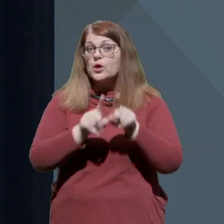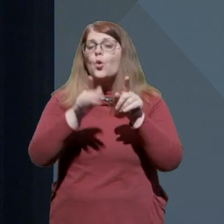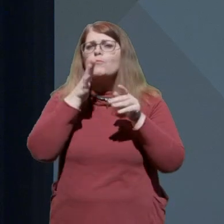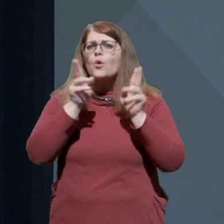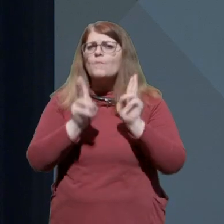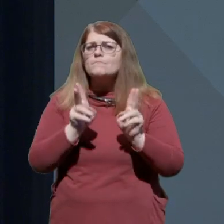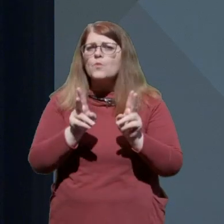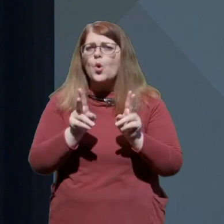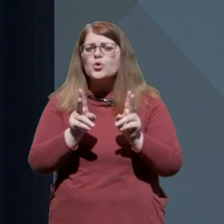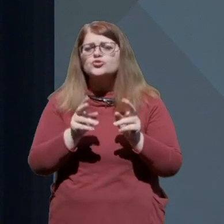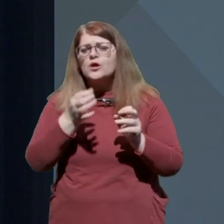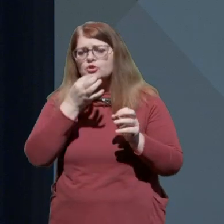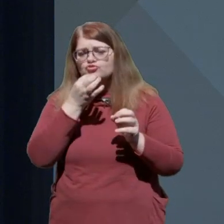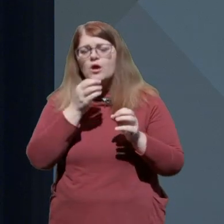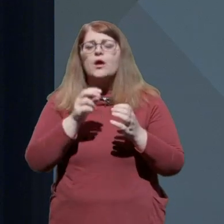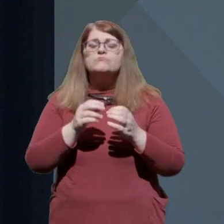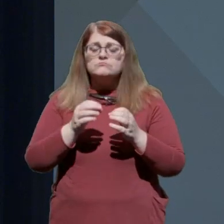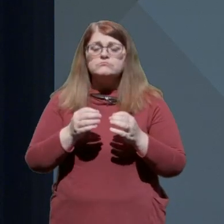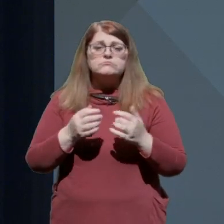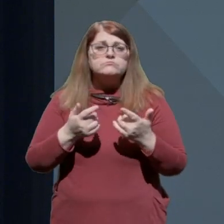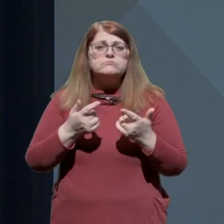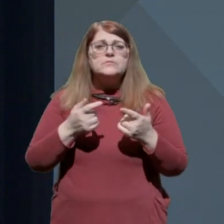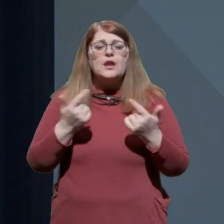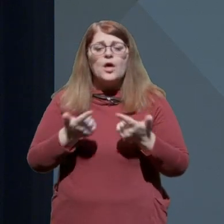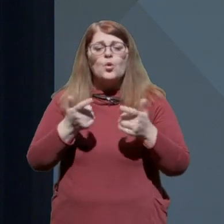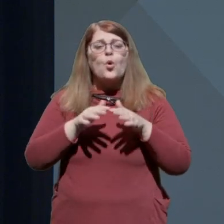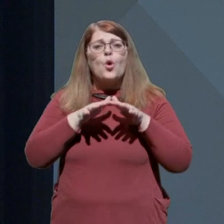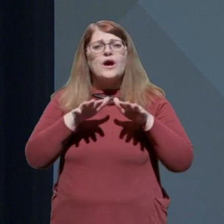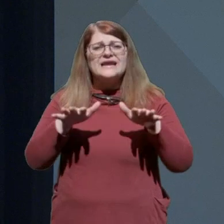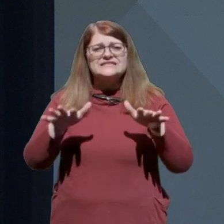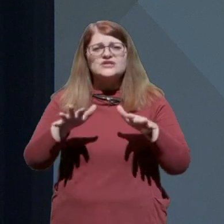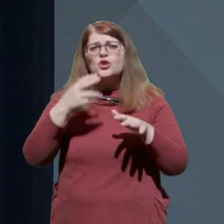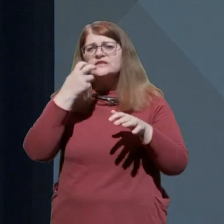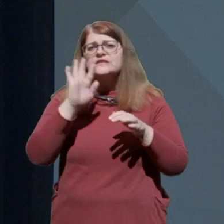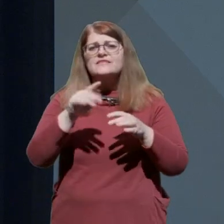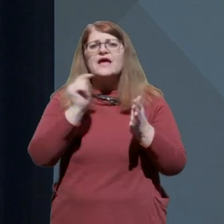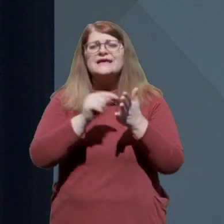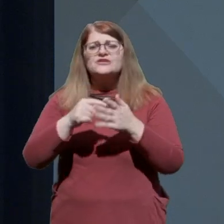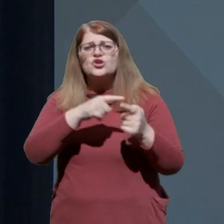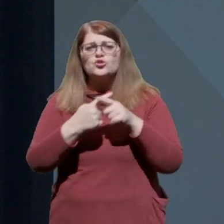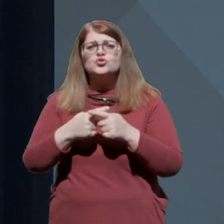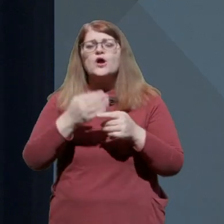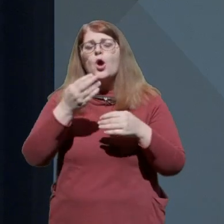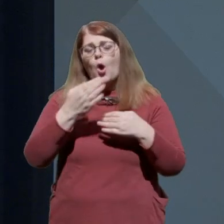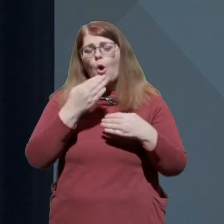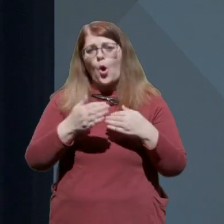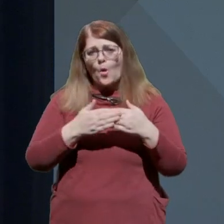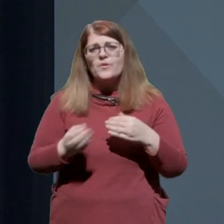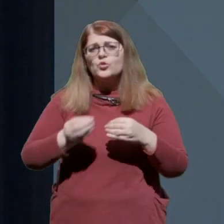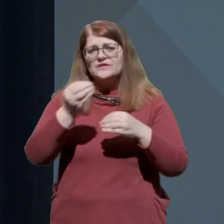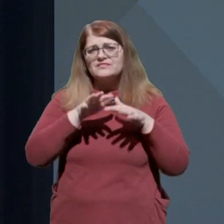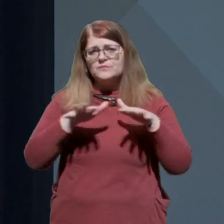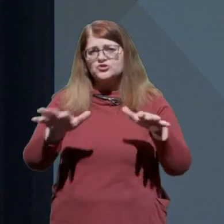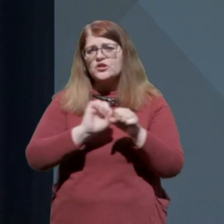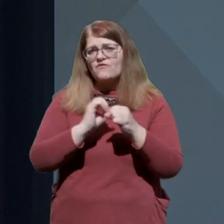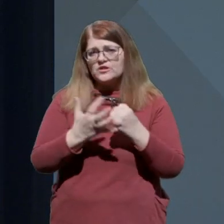pogoju dodatnega umjerenja epidemije, razširenjemu testiranju na kritičnih točkah, kot so, na primer, domovi za ostarele,